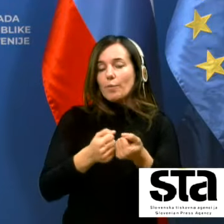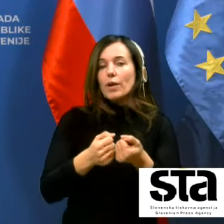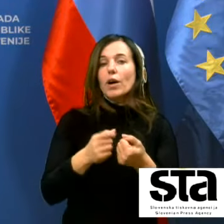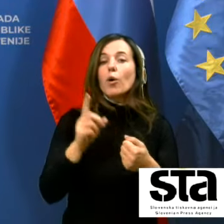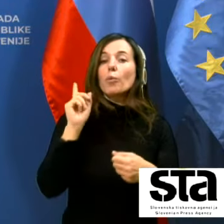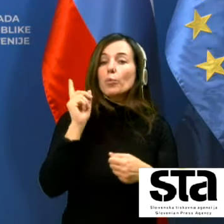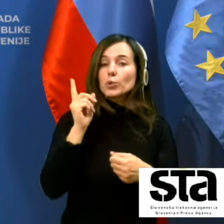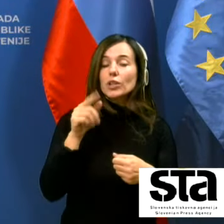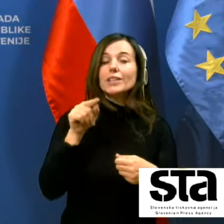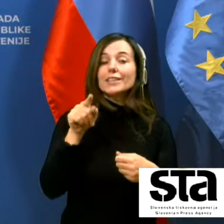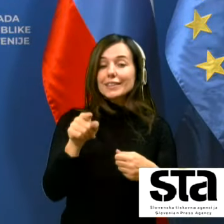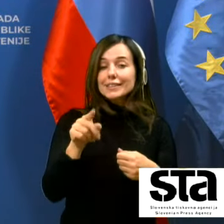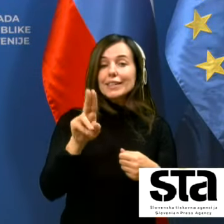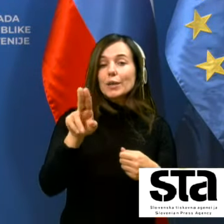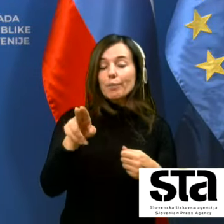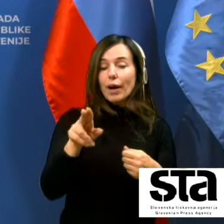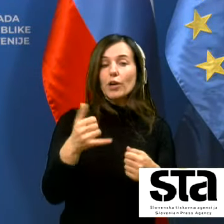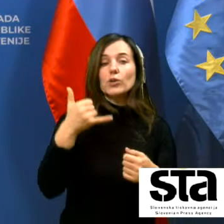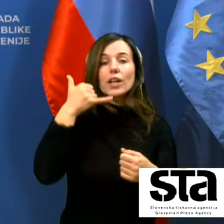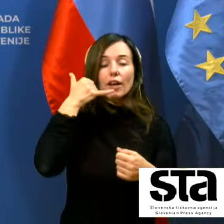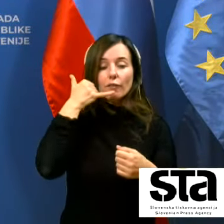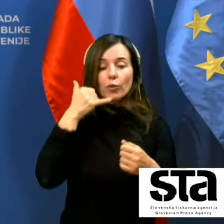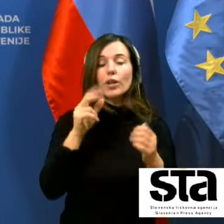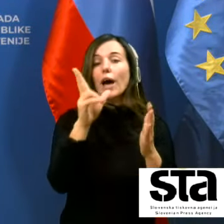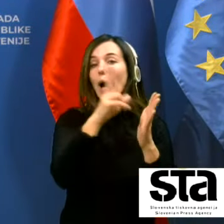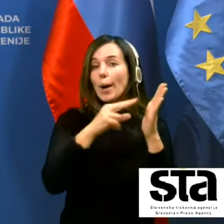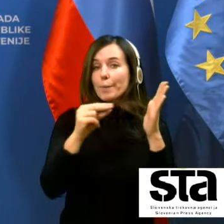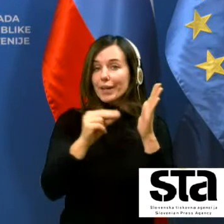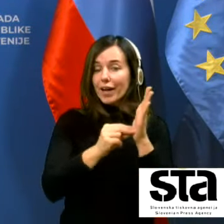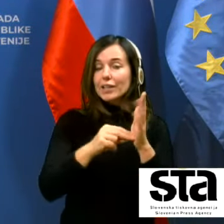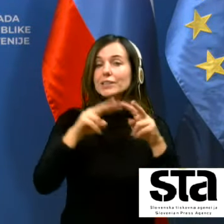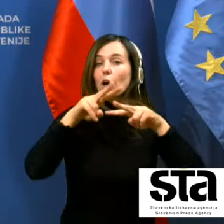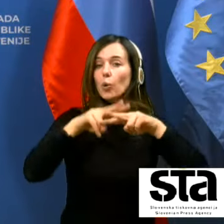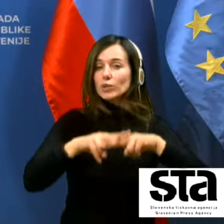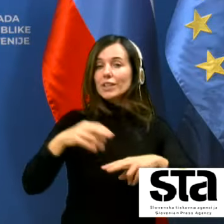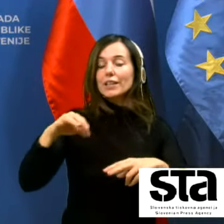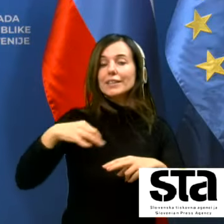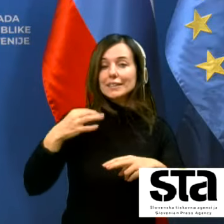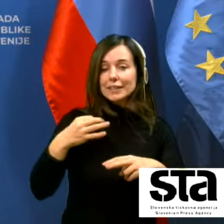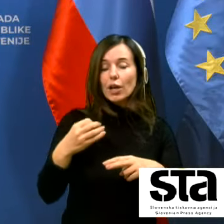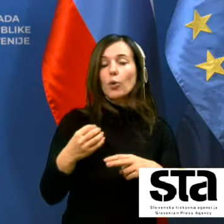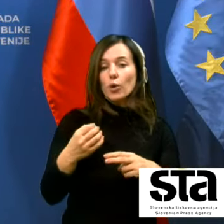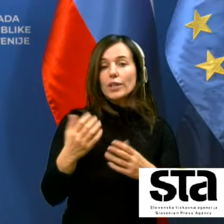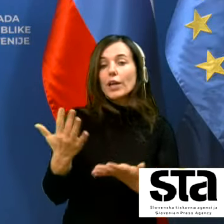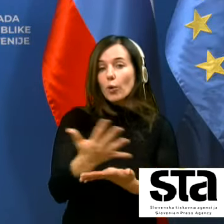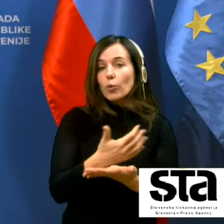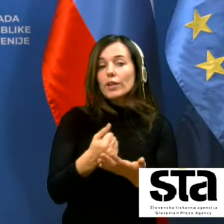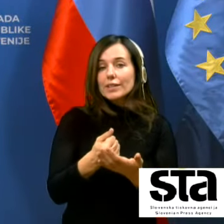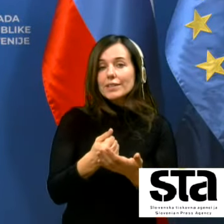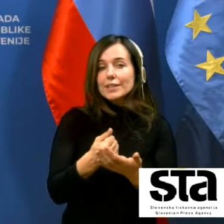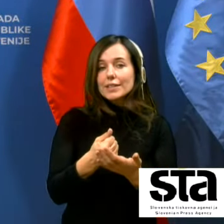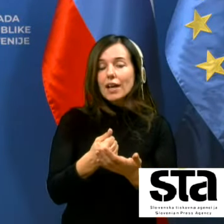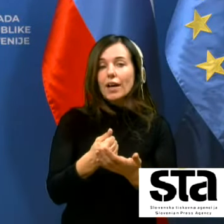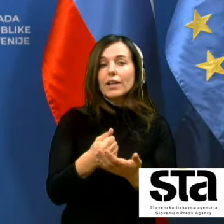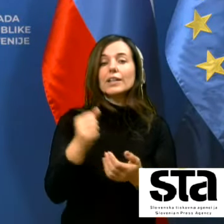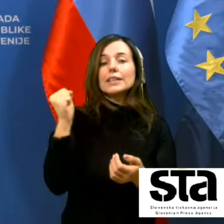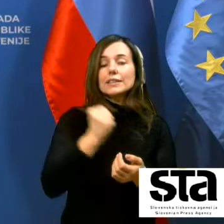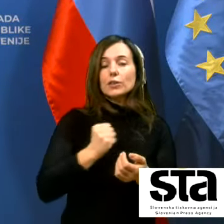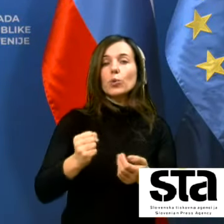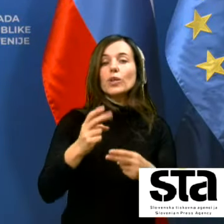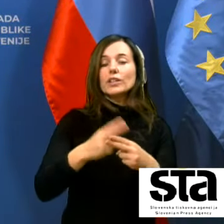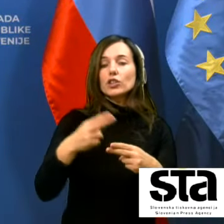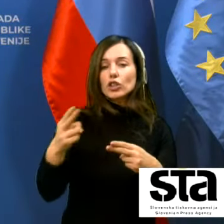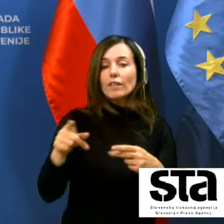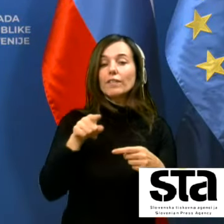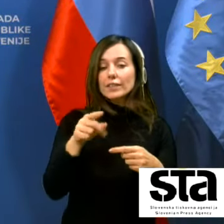imetniku telefona aplikacija v stani zdrav je dragocena in zato je država